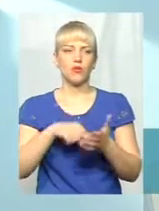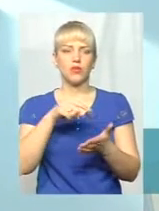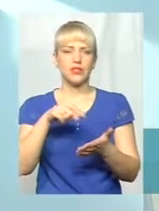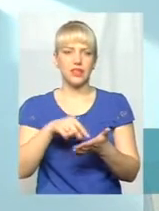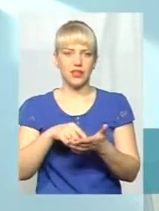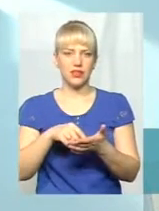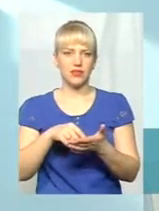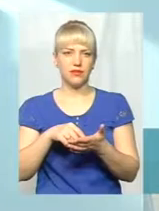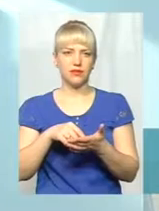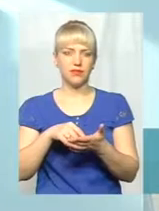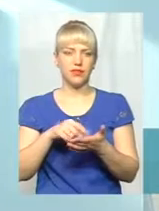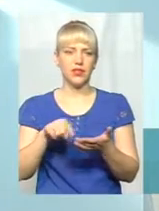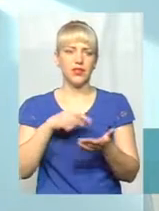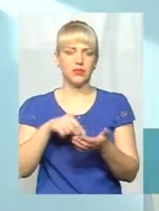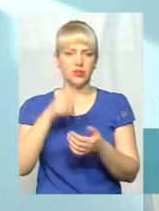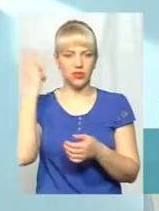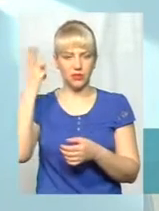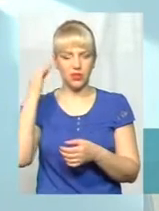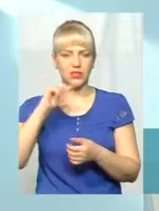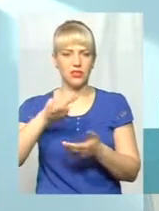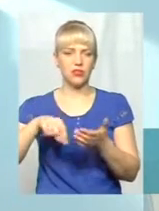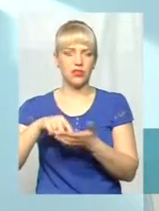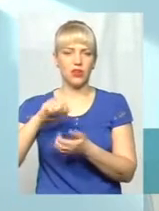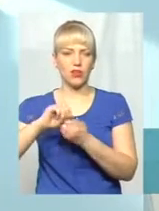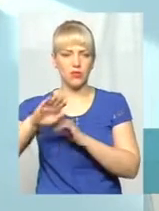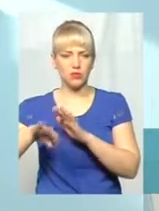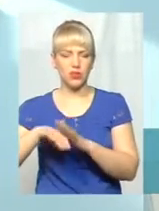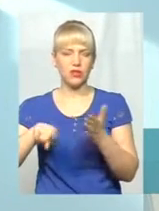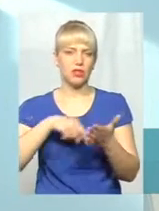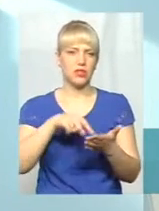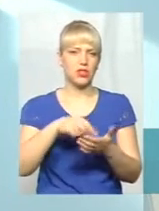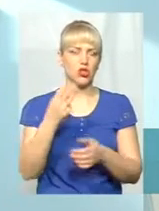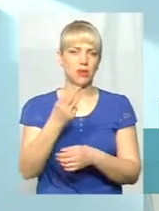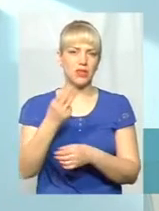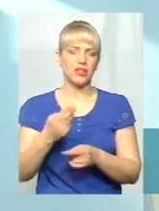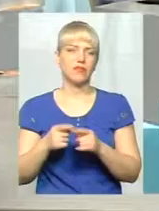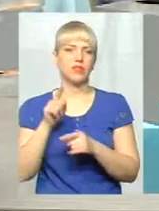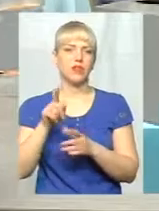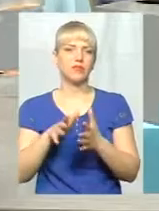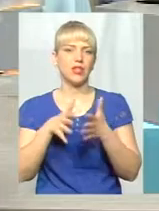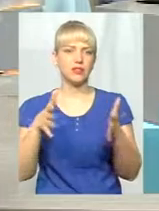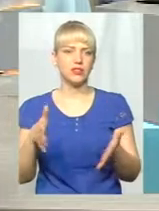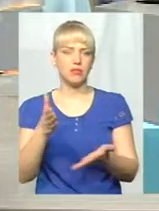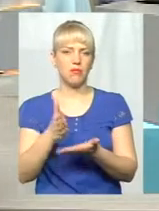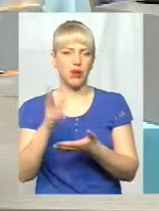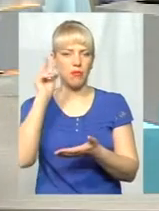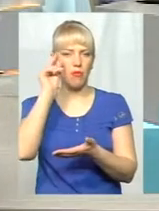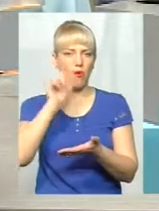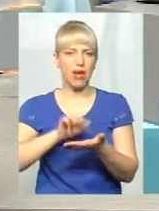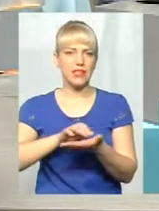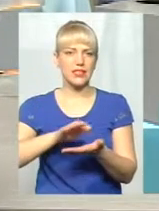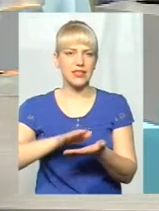місто Хмельницьке, місто Кам'янець-Подільське, місто Шепетівка. Там найбільший показник такий.